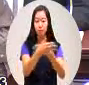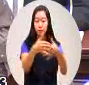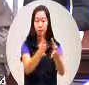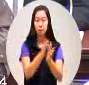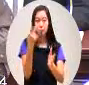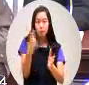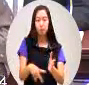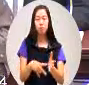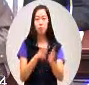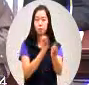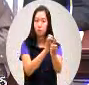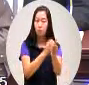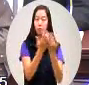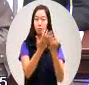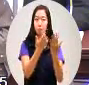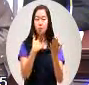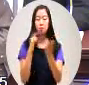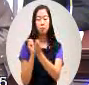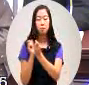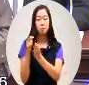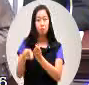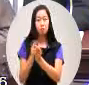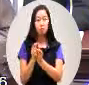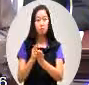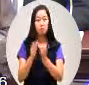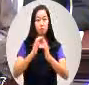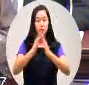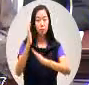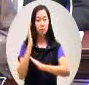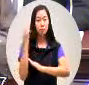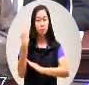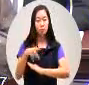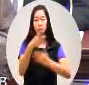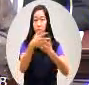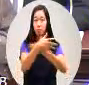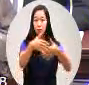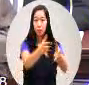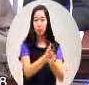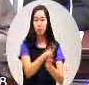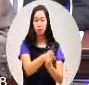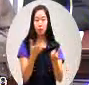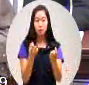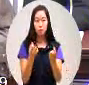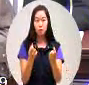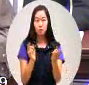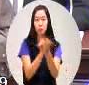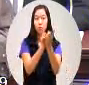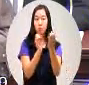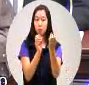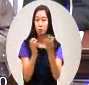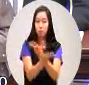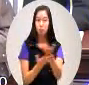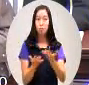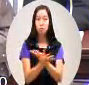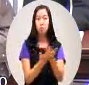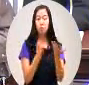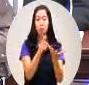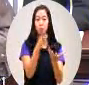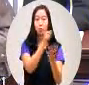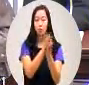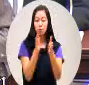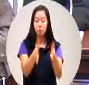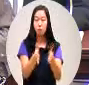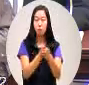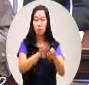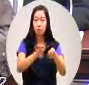一次的表达那最近我们市政府跟交通部也有若干的接触我们对南部宏